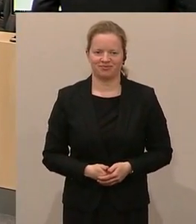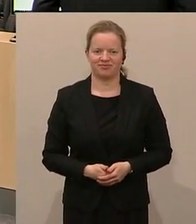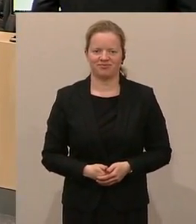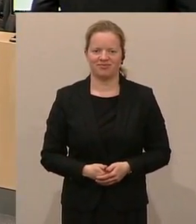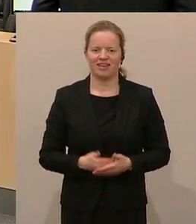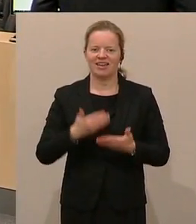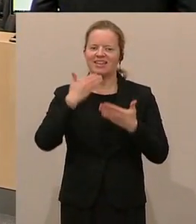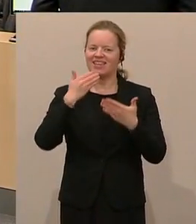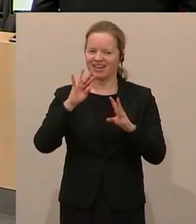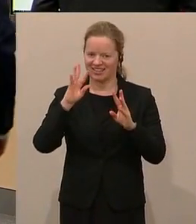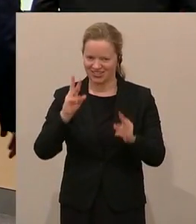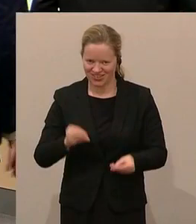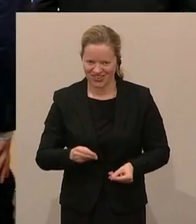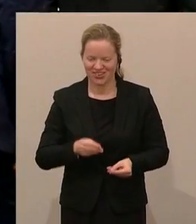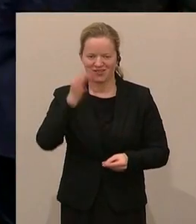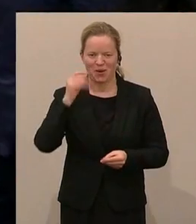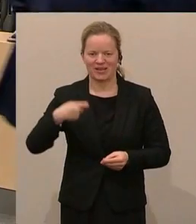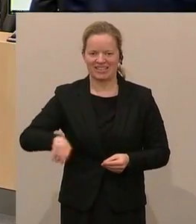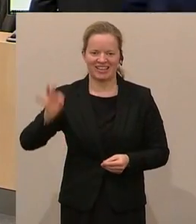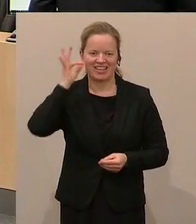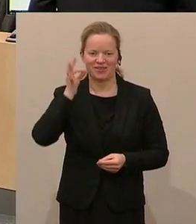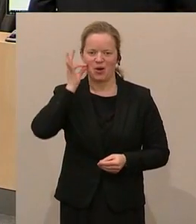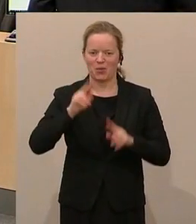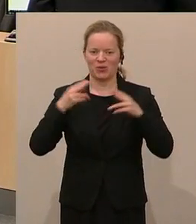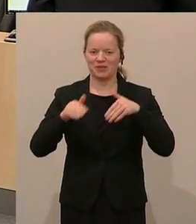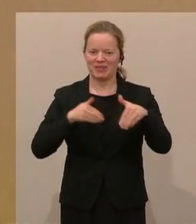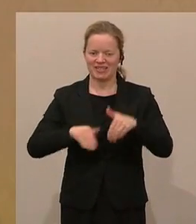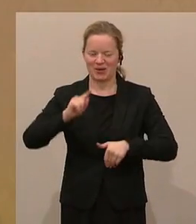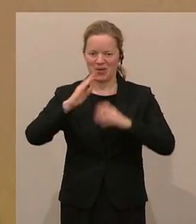Danke sehr, Frau Präsidentin, Frau Bundesministerin Hohes Haus.